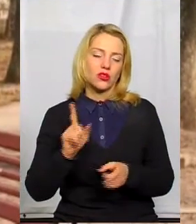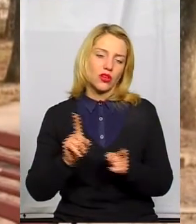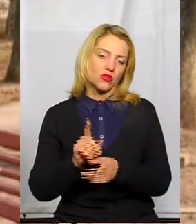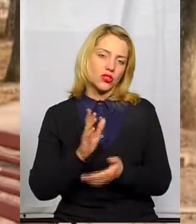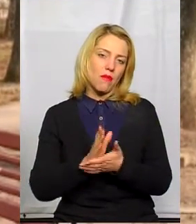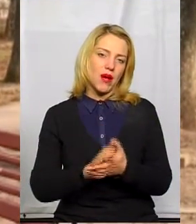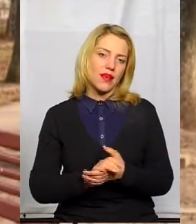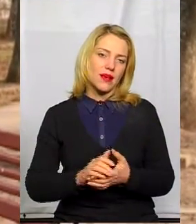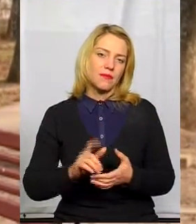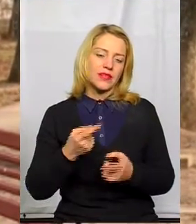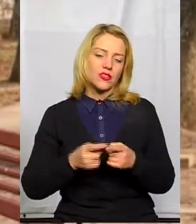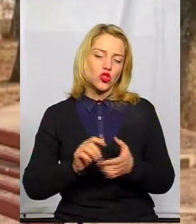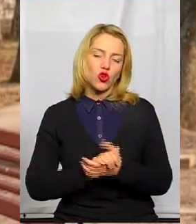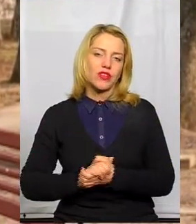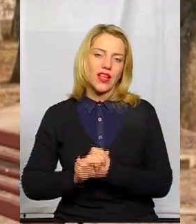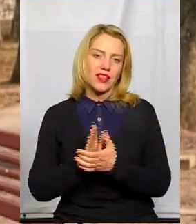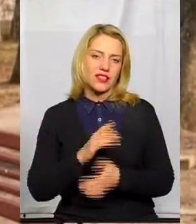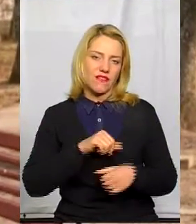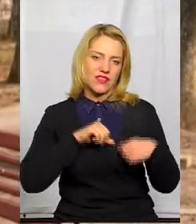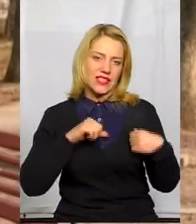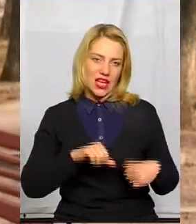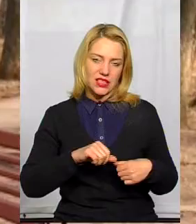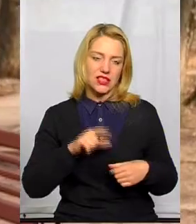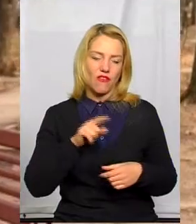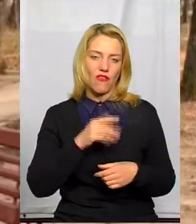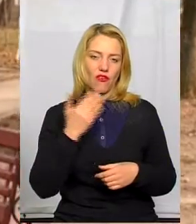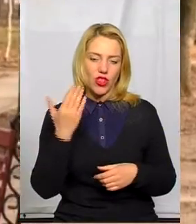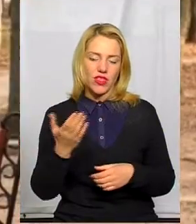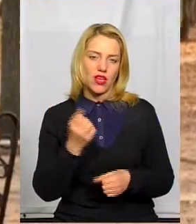цю єдність в серці, вони роблять немало,